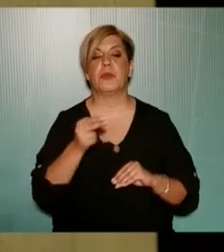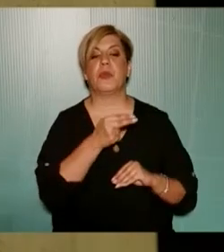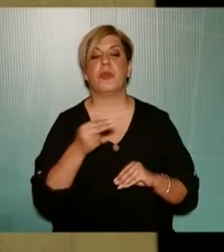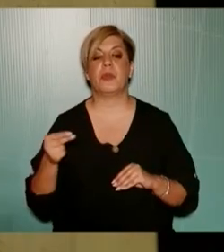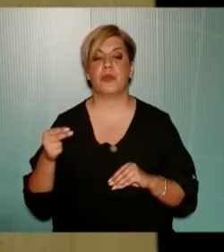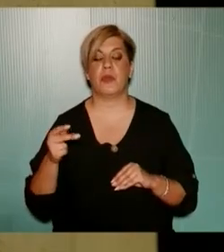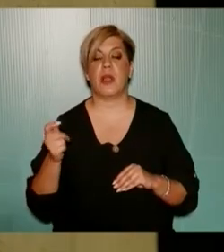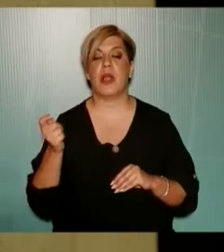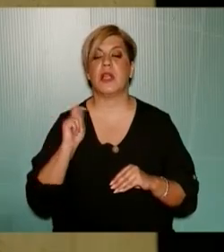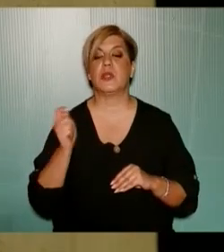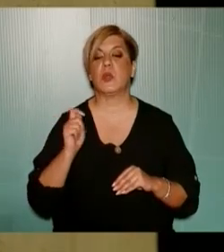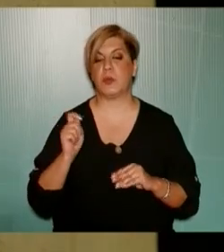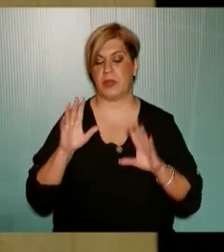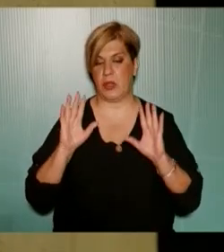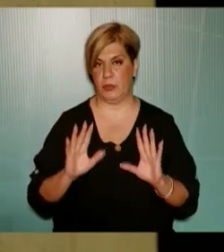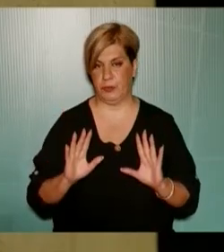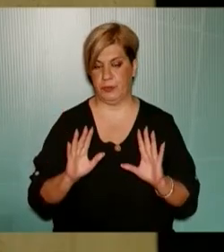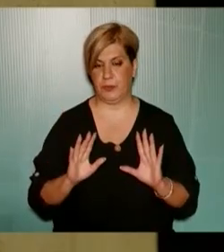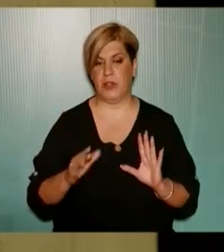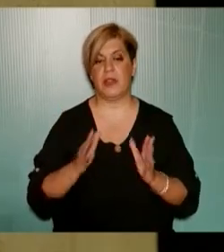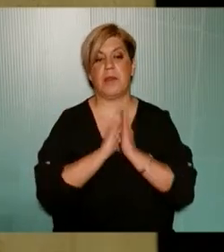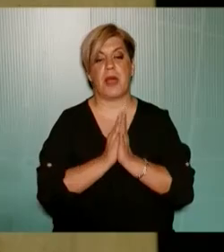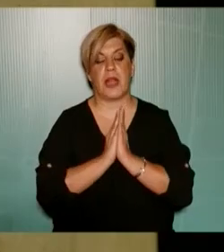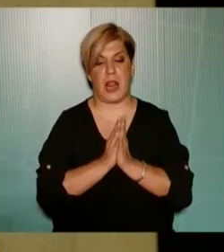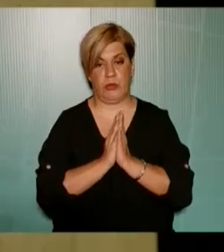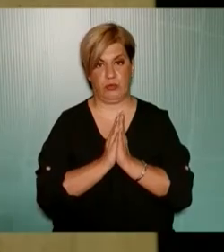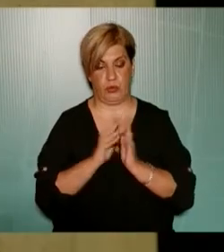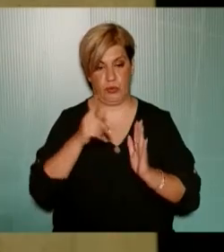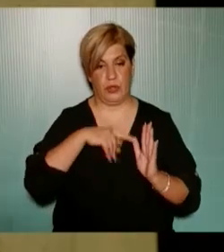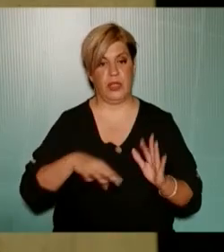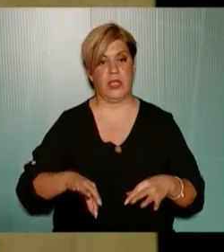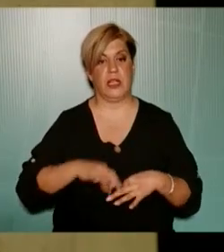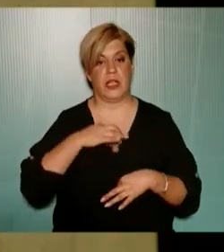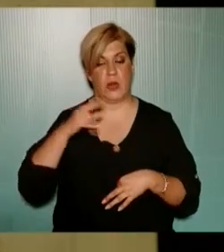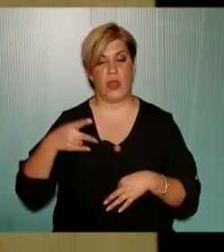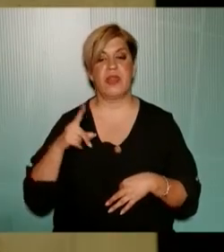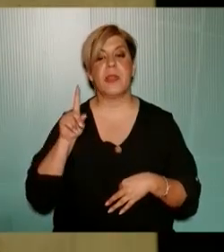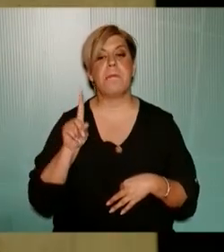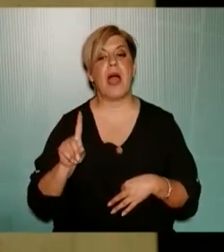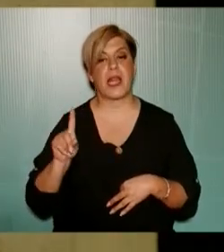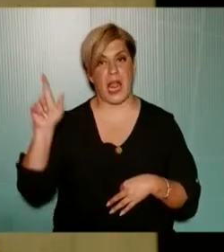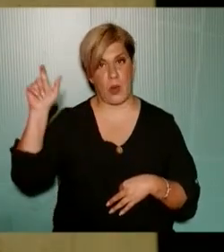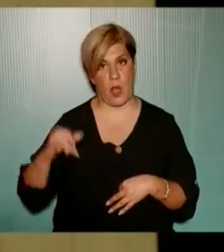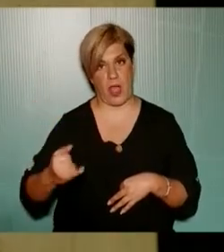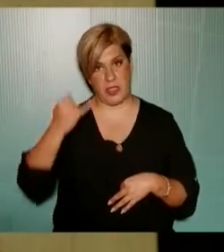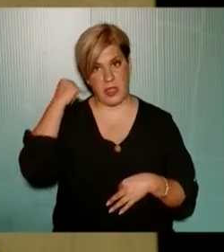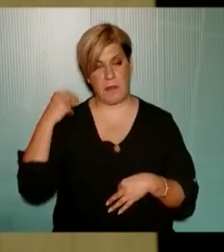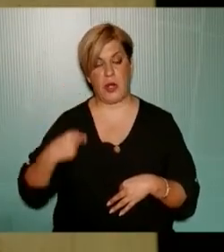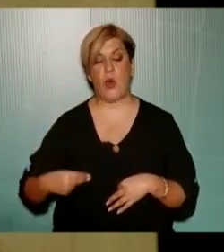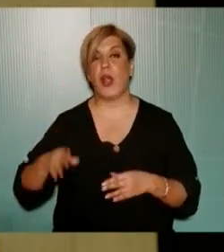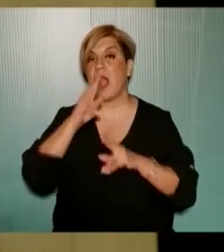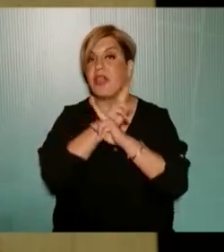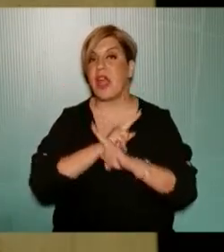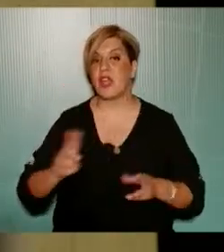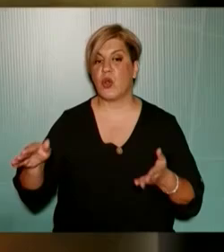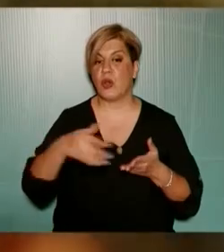των απορριμμάτων θα παρακαλέσω λοιπόν τον κύριο Δημαρέλο κατά την τοποθέτησή του να